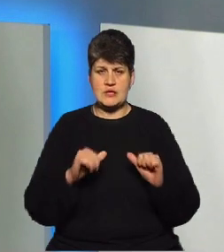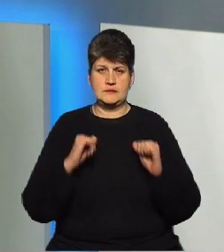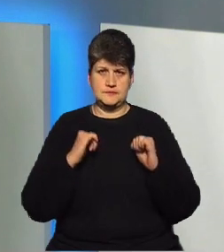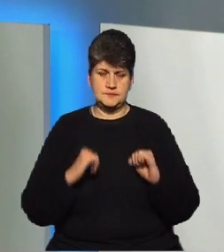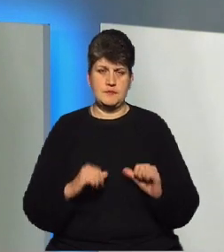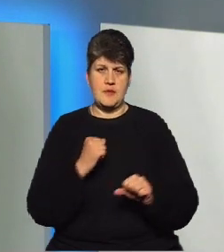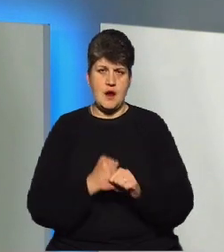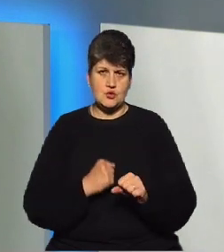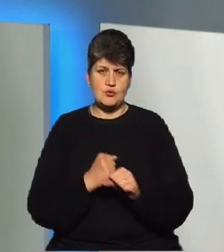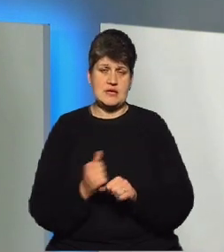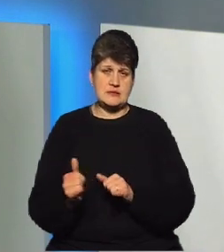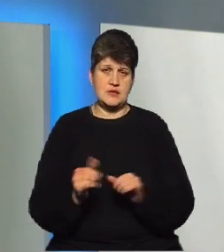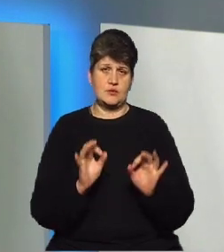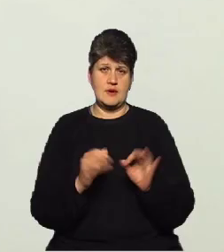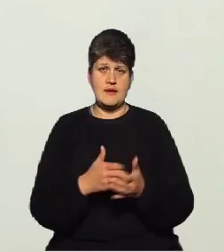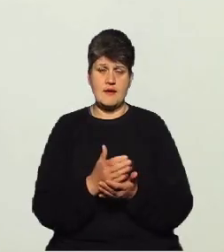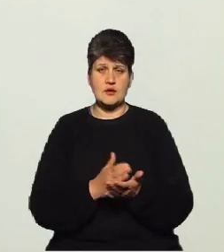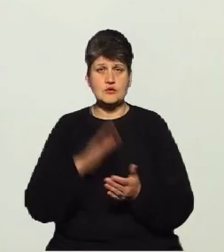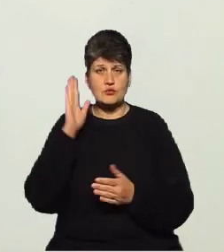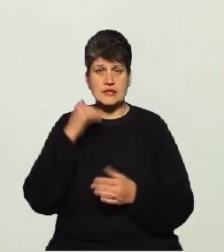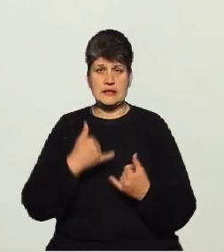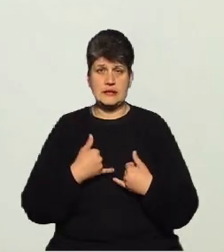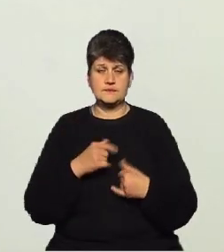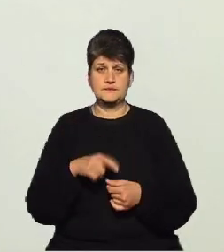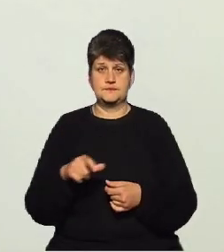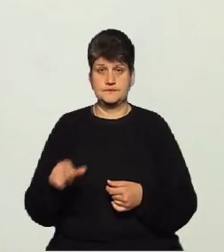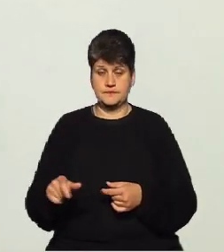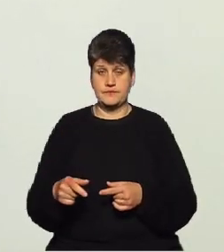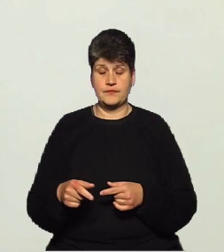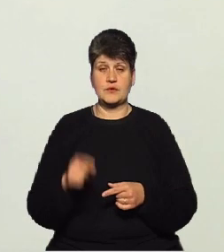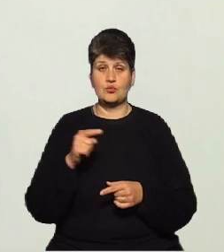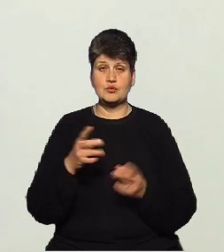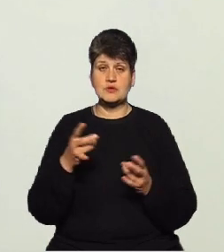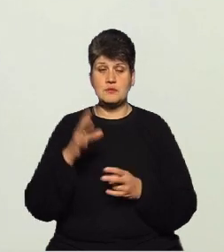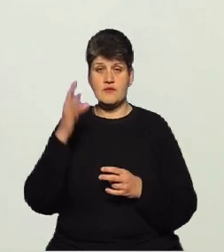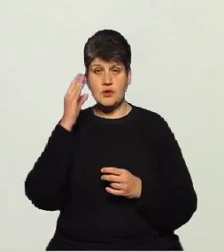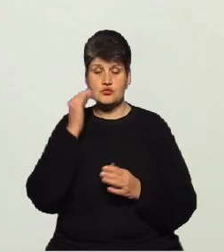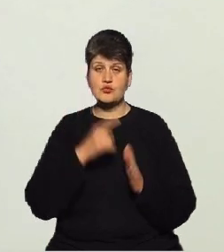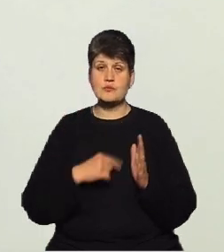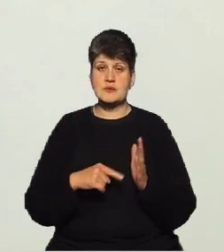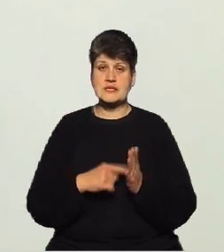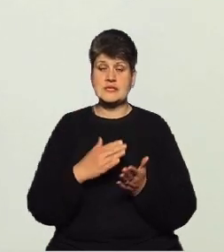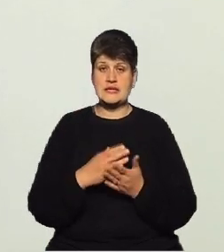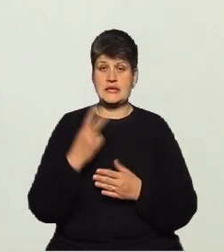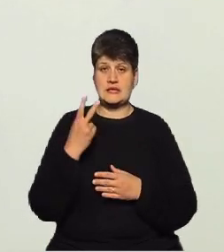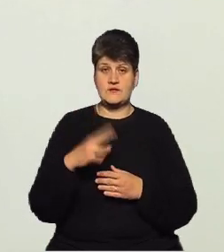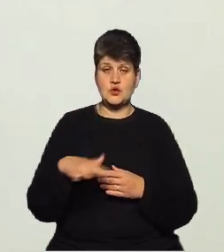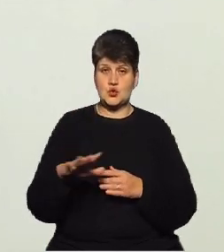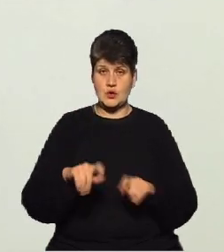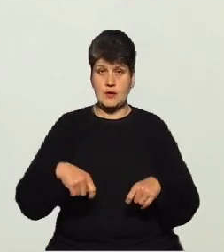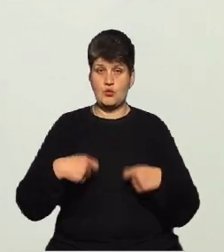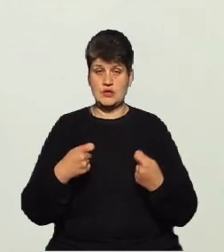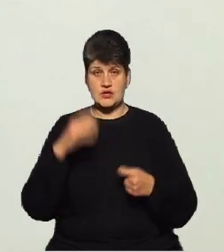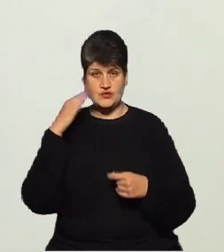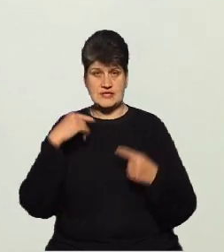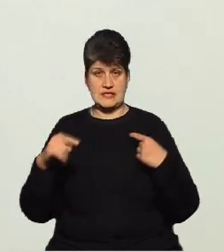належну якість води для наших споживачів. При цьому потрібно враховувати, що в місті є дві зони подачі води з двох різних водозаборів.